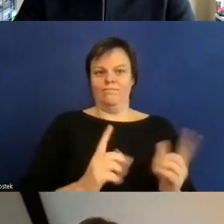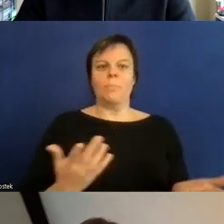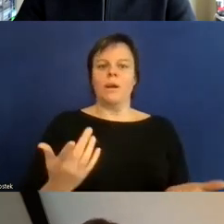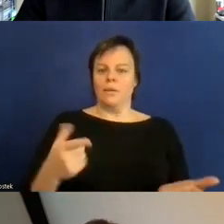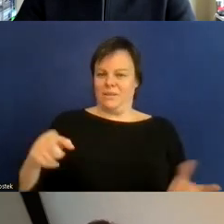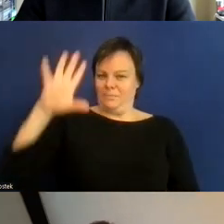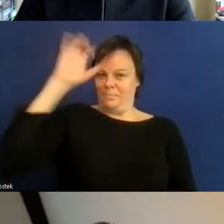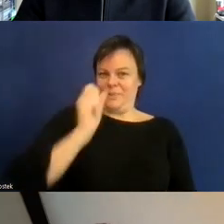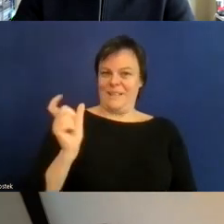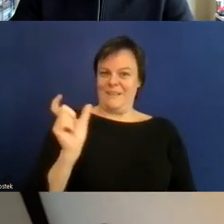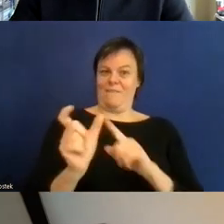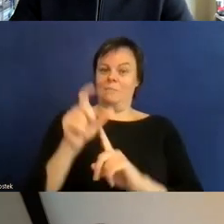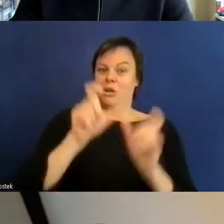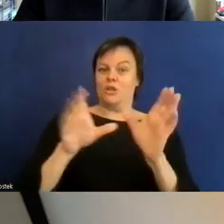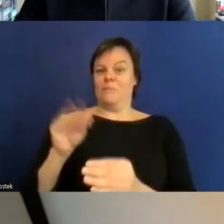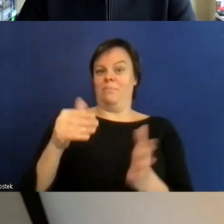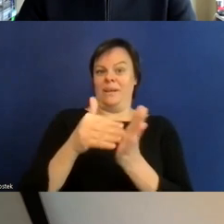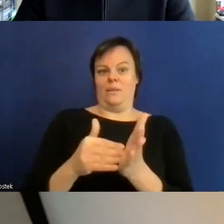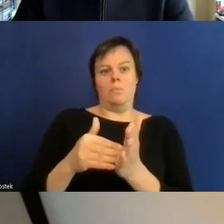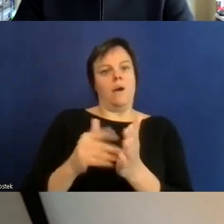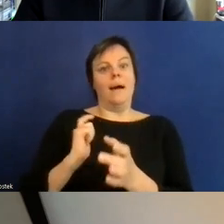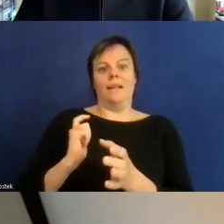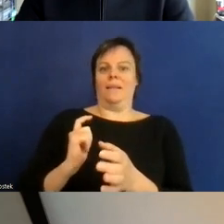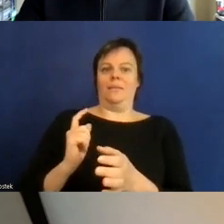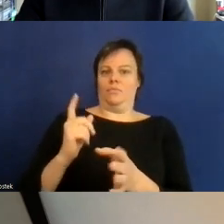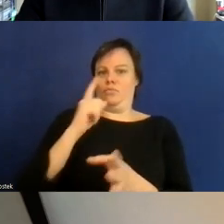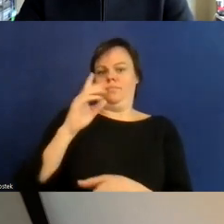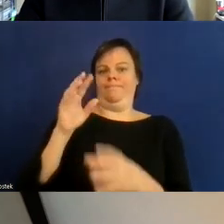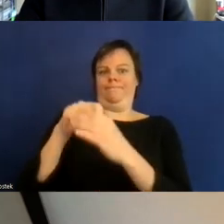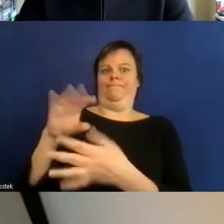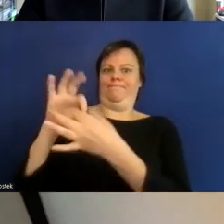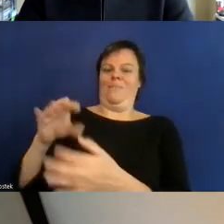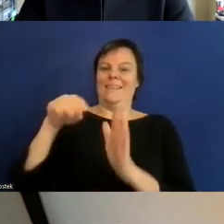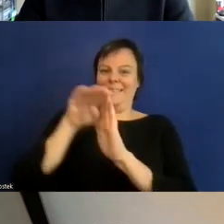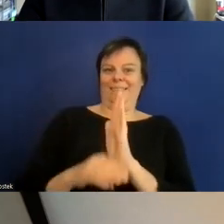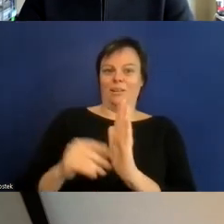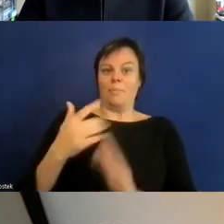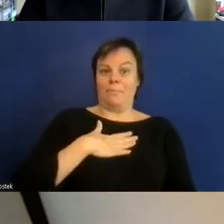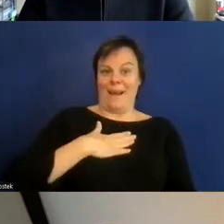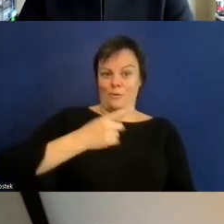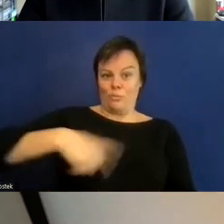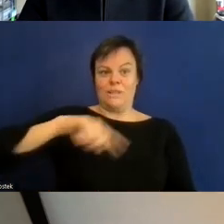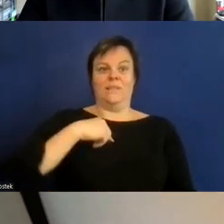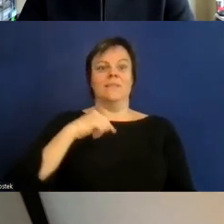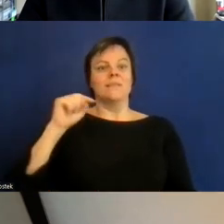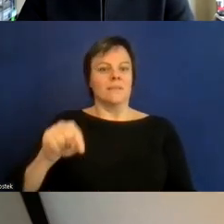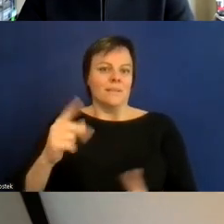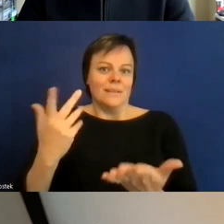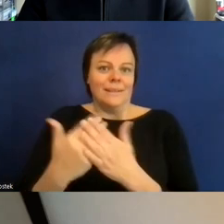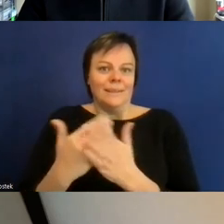und da wird es eben dann auch an dieser Schwerbehinderung festgemacht mindestens 50 Grad Behinderung